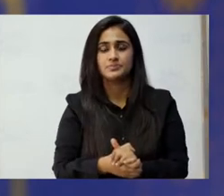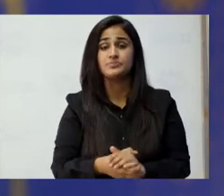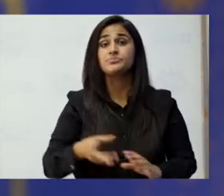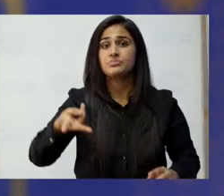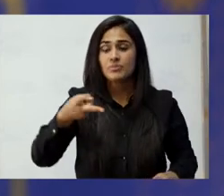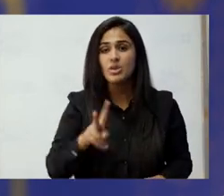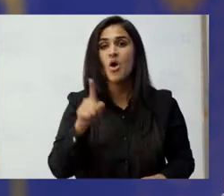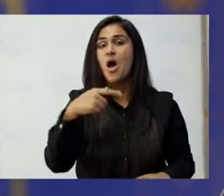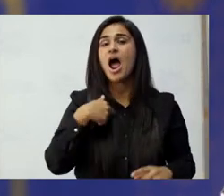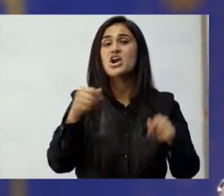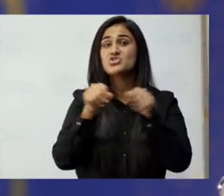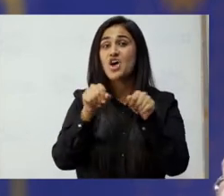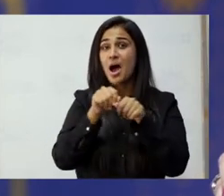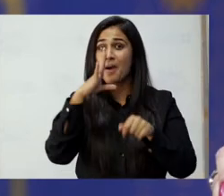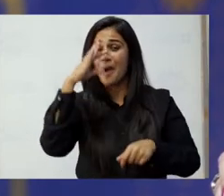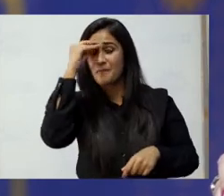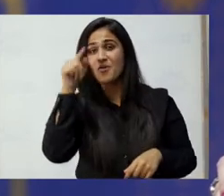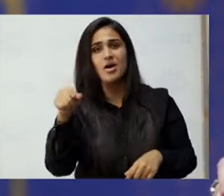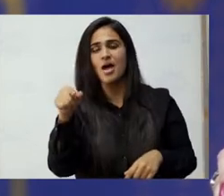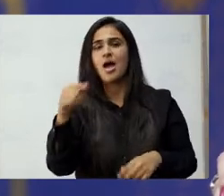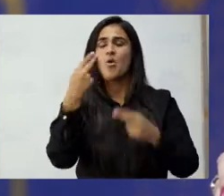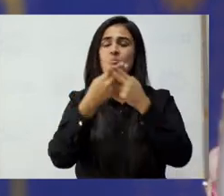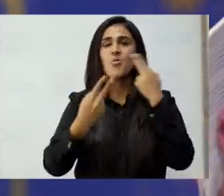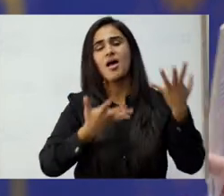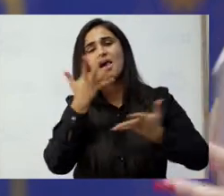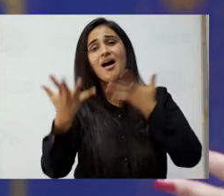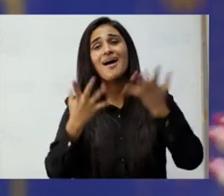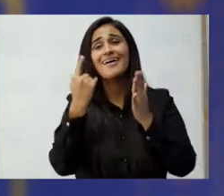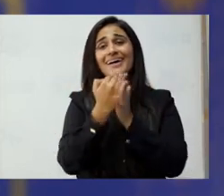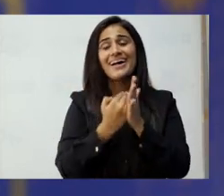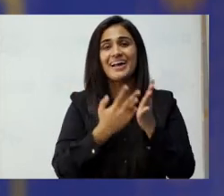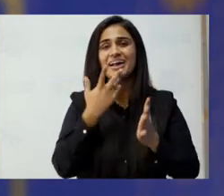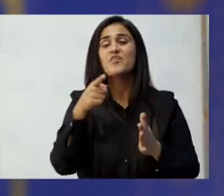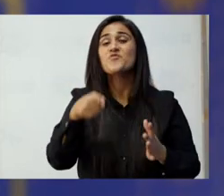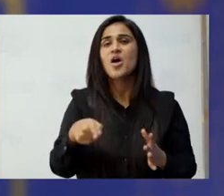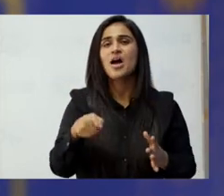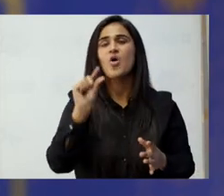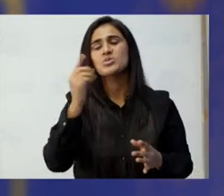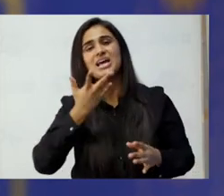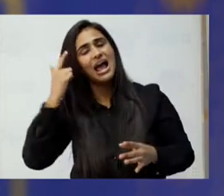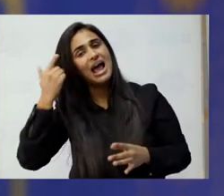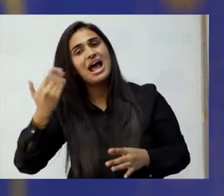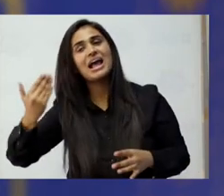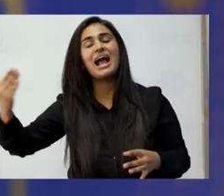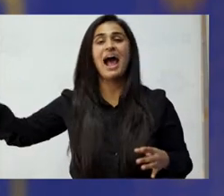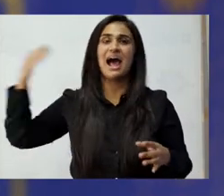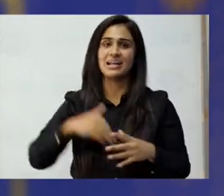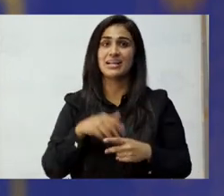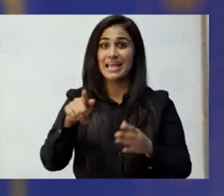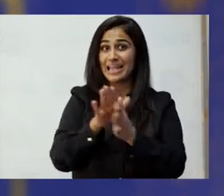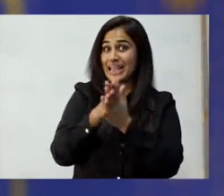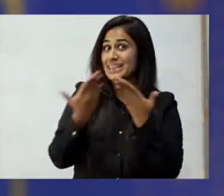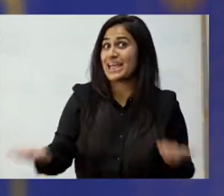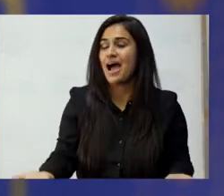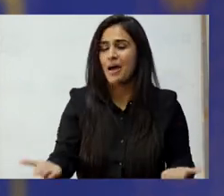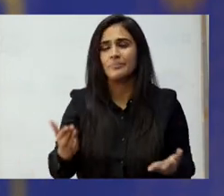ہیں یہ مسمت کیجئے گا اور ہماری ڈراما ماما ہبا وہ آپ کو سنائیں گی دو فیالس میں سے کچھ کہانیاں